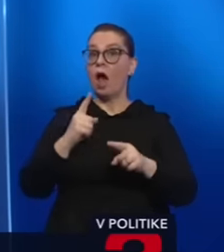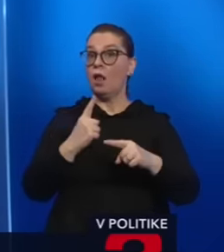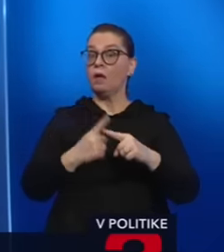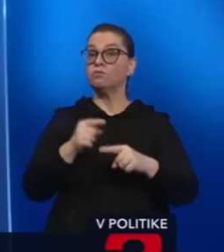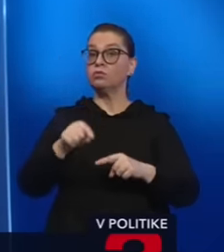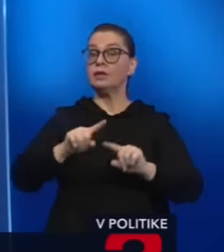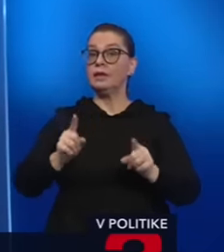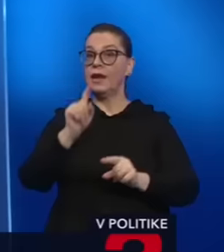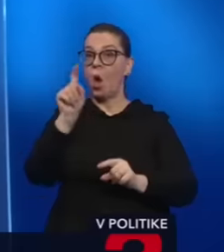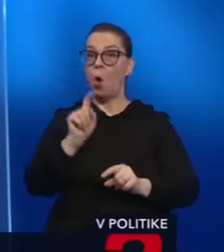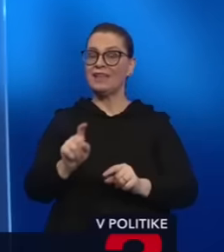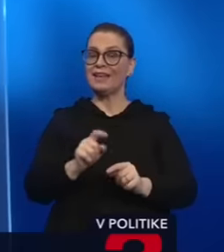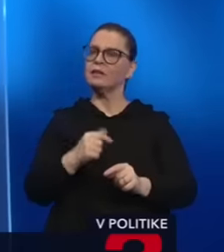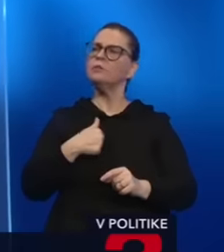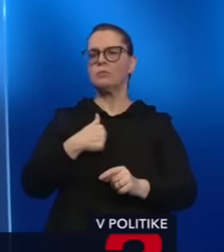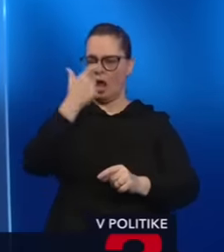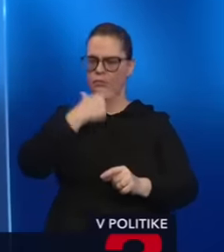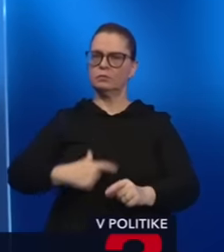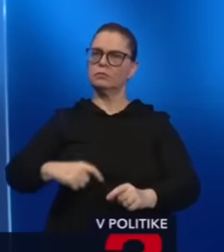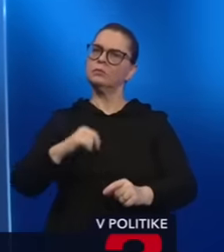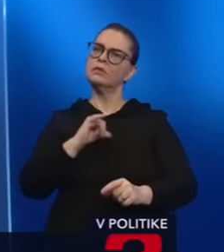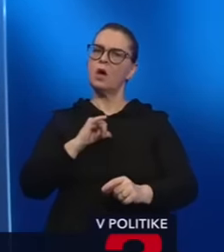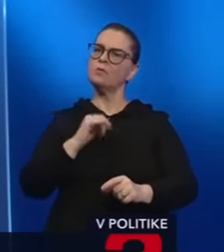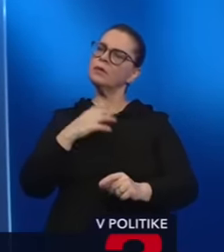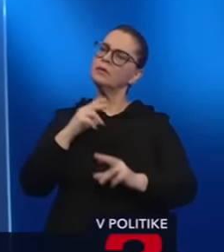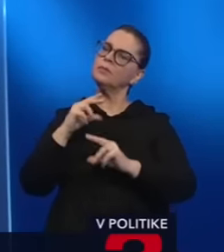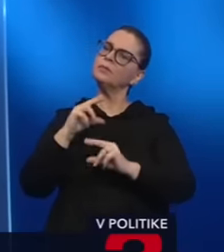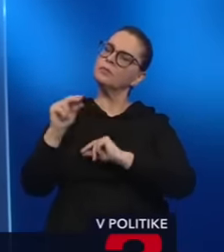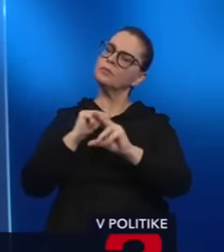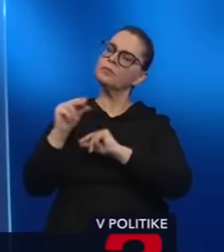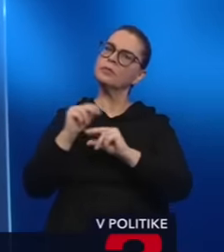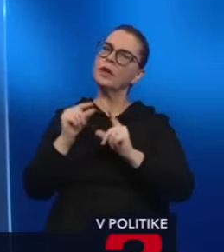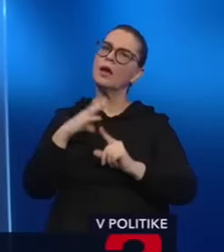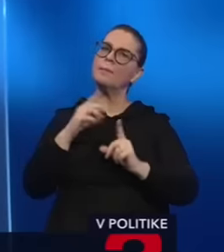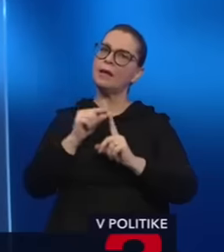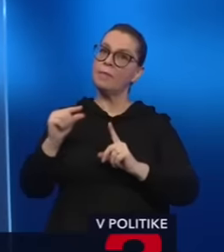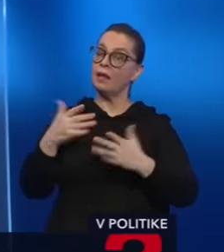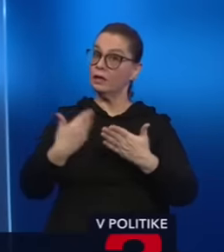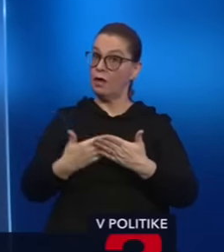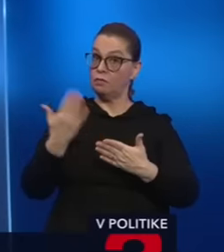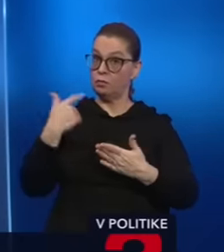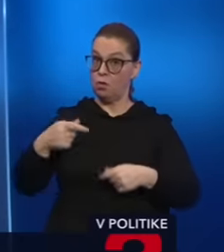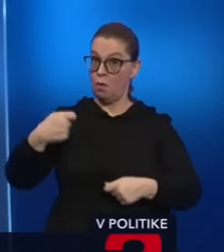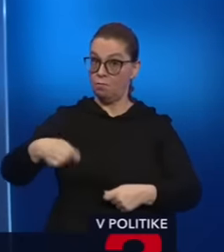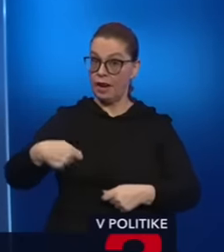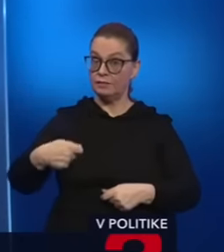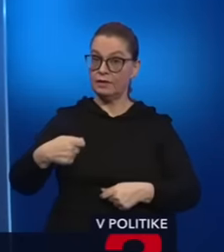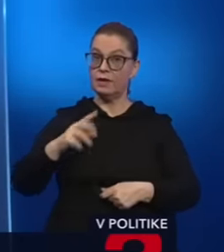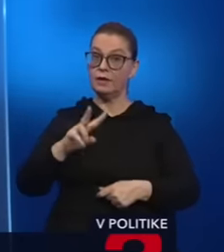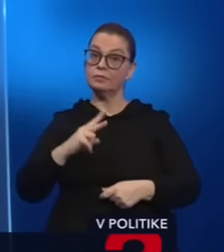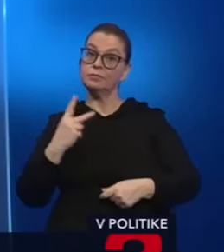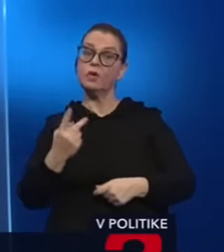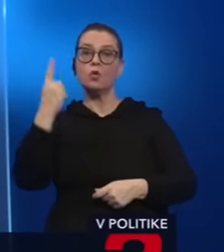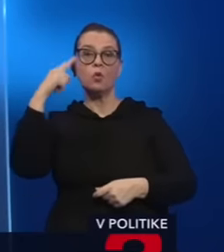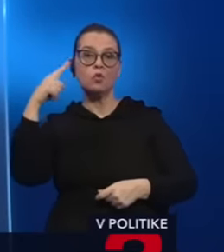mňa osobne bude zaujímať sa viesť debatu s pánom Pellegrín, že po prípade, ak by bol prezidentom a prejde nejaký kultúrno-etický